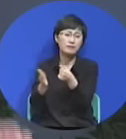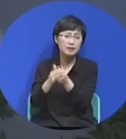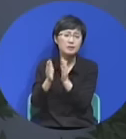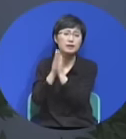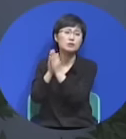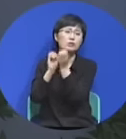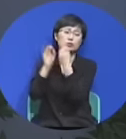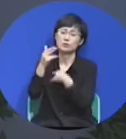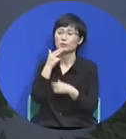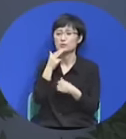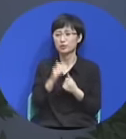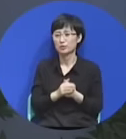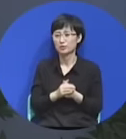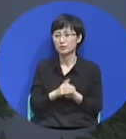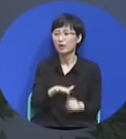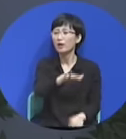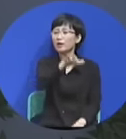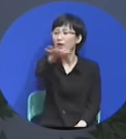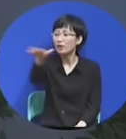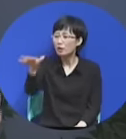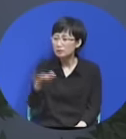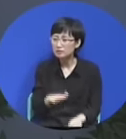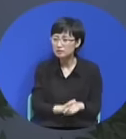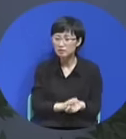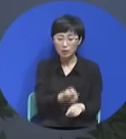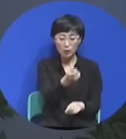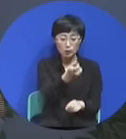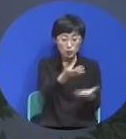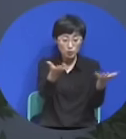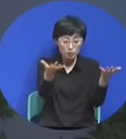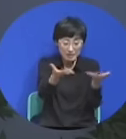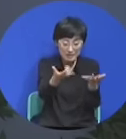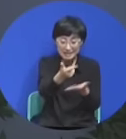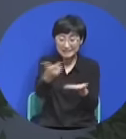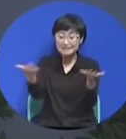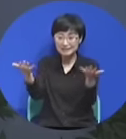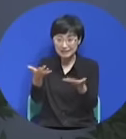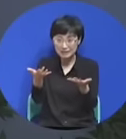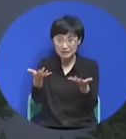여러분은 작은 일 큰 일 말씀을 받을 때나 직책을 받을 때